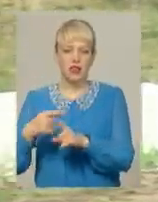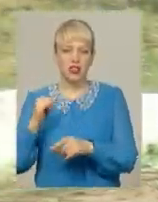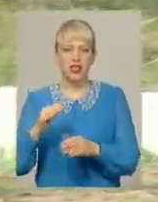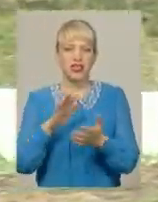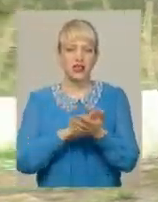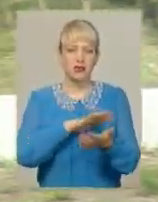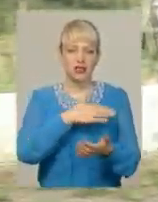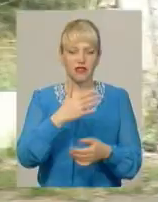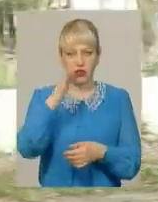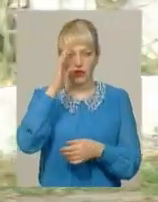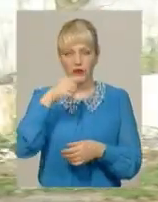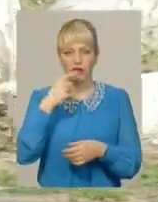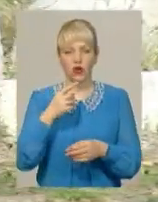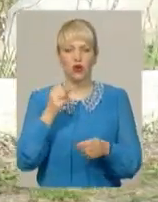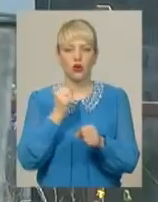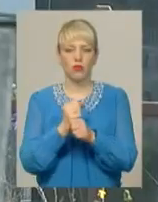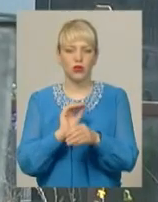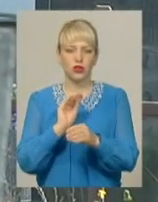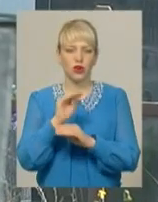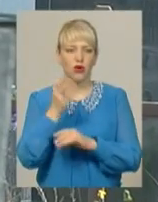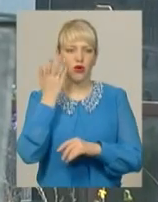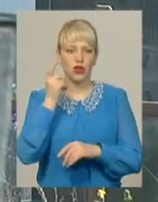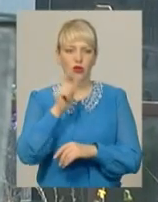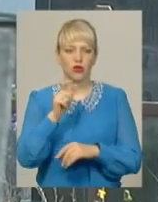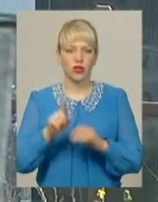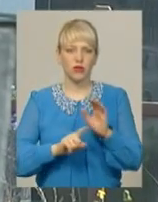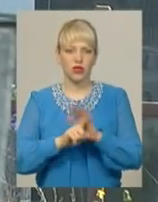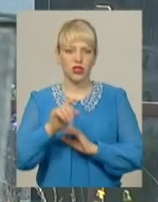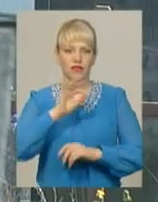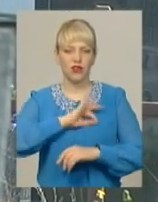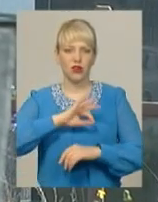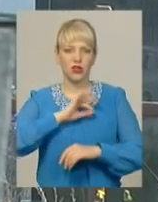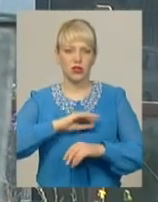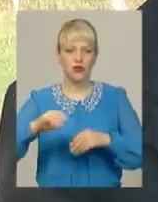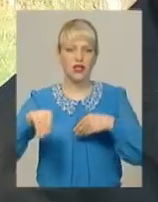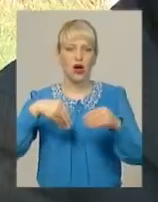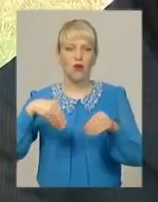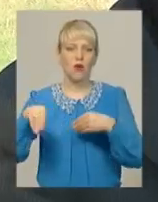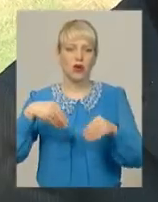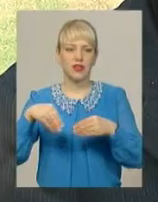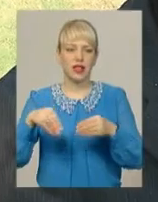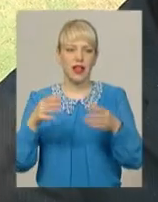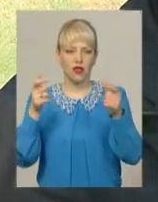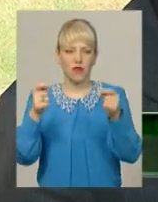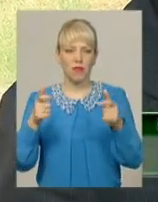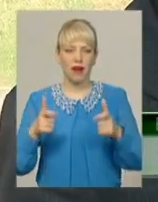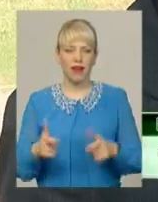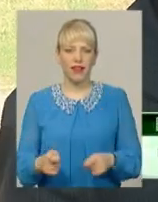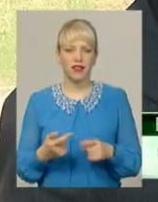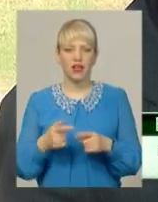Чоловік розповідає, роботи йому додалося, відколи громадяни почали використовувати поліетиленові пакети. Кожен день я збираю